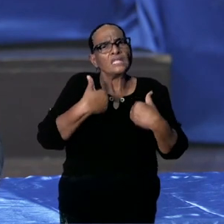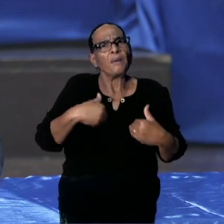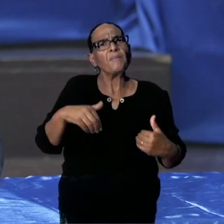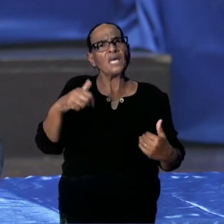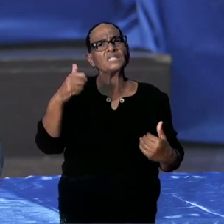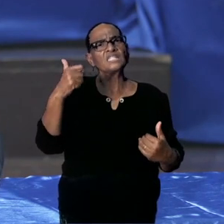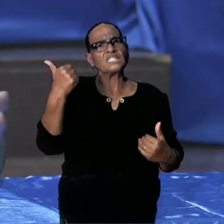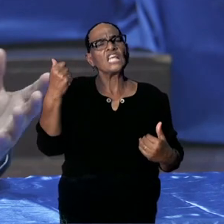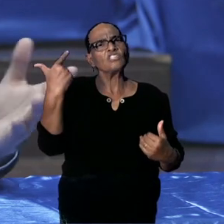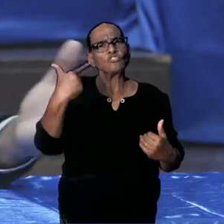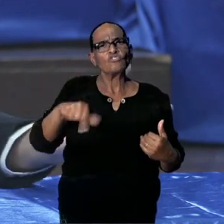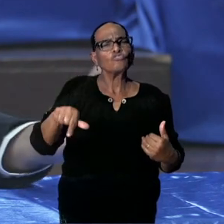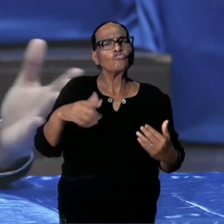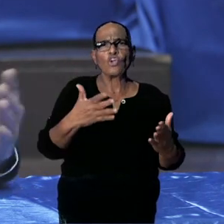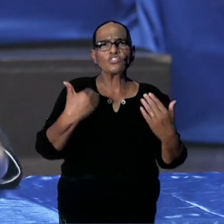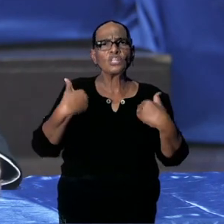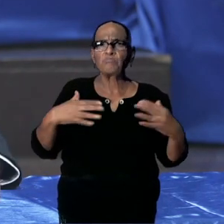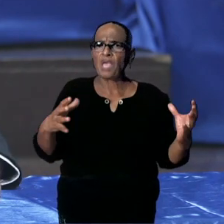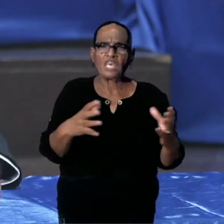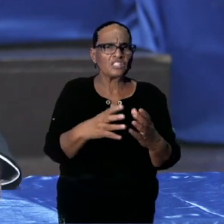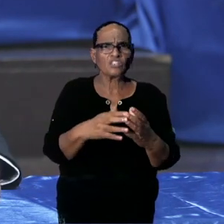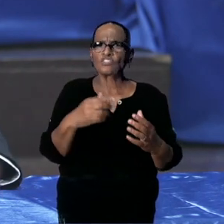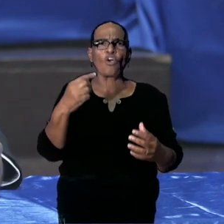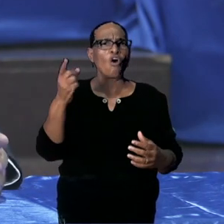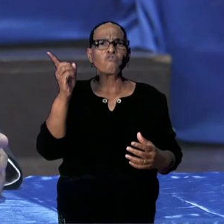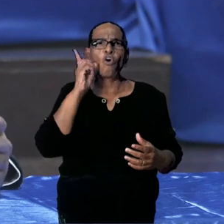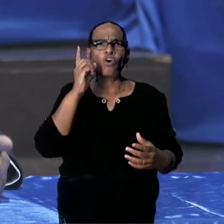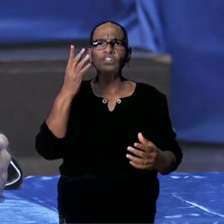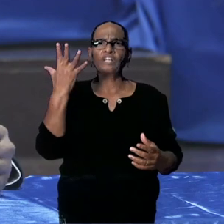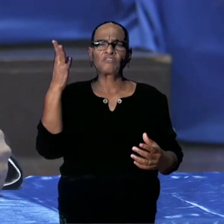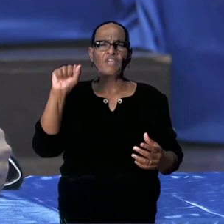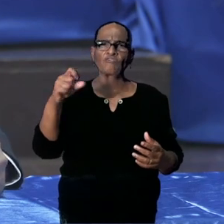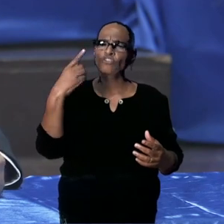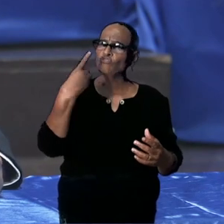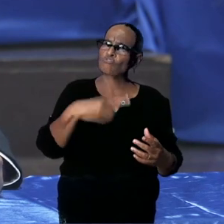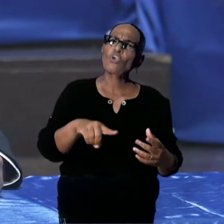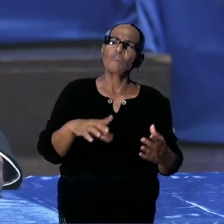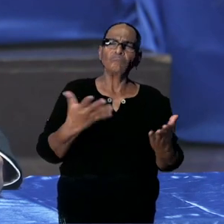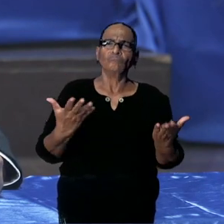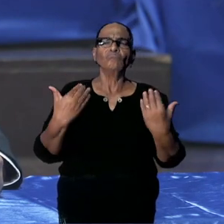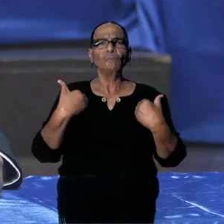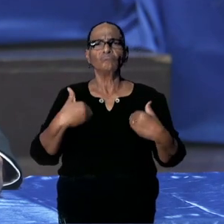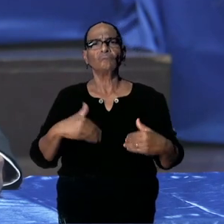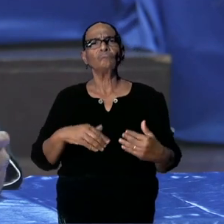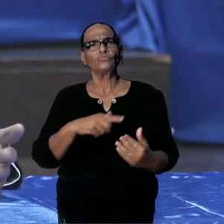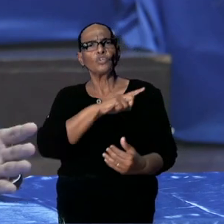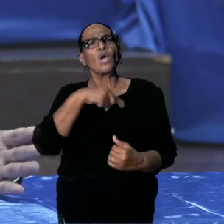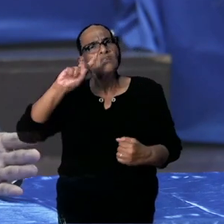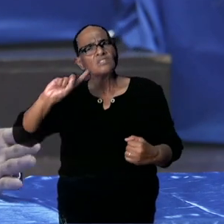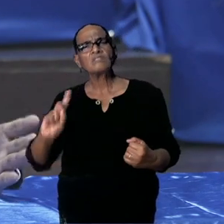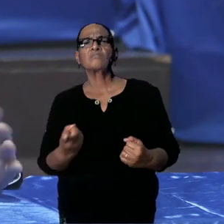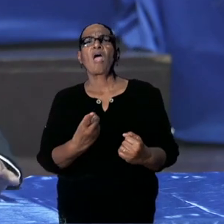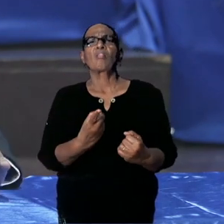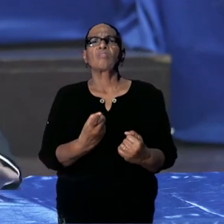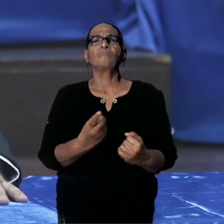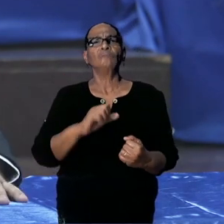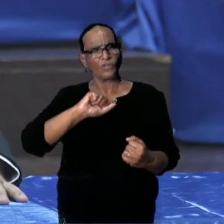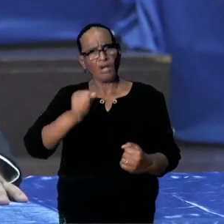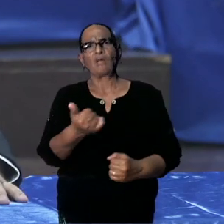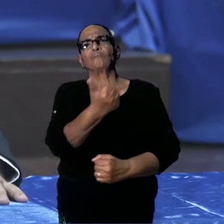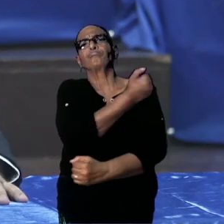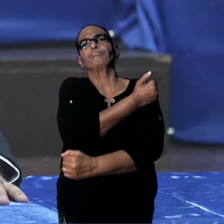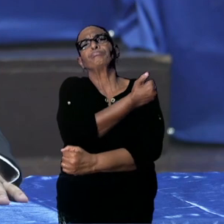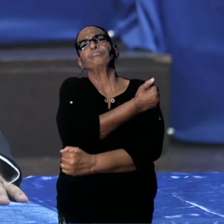misschien van 580.000 of 450.000, dat wij redelijk snel onze mensen kunnen